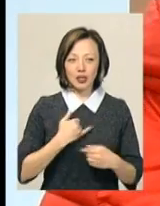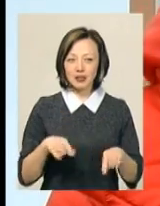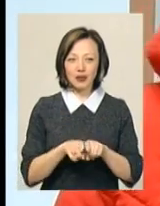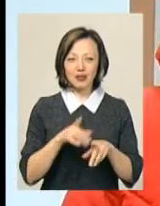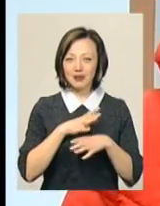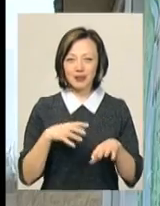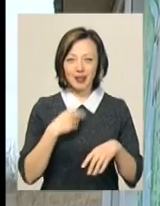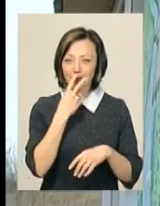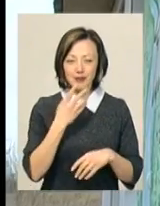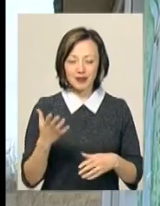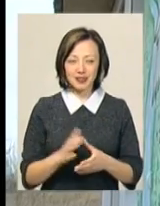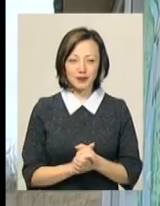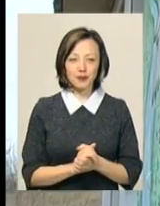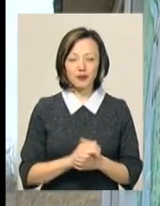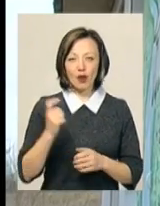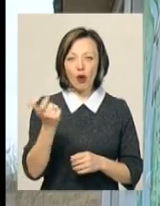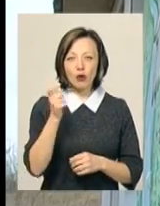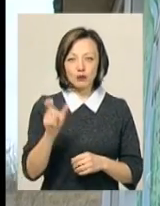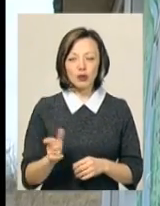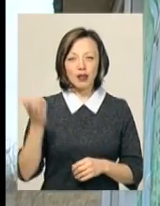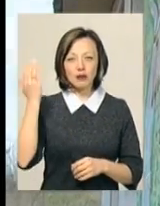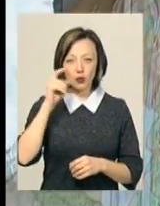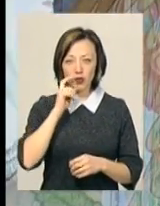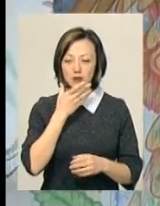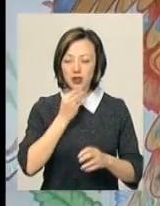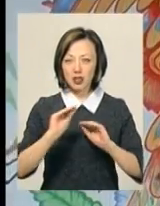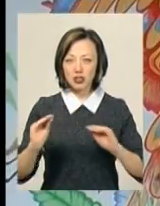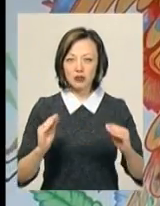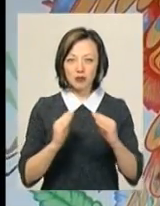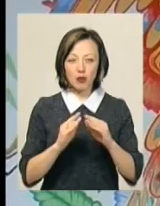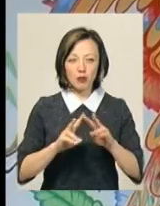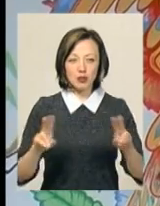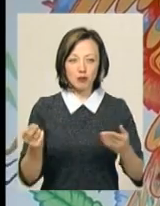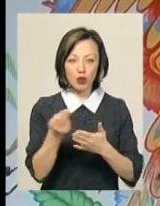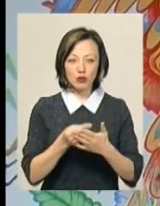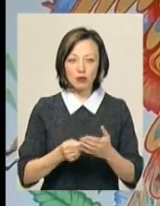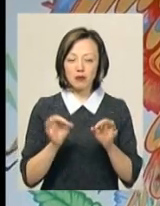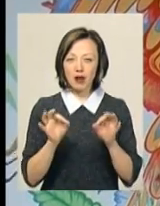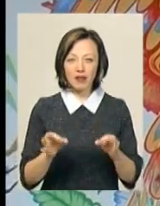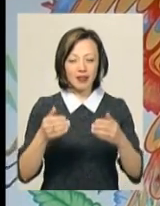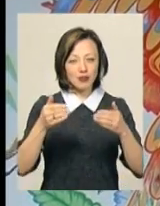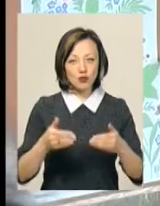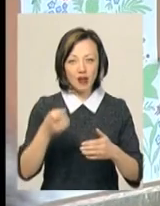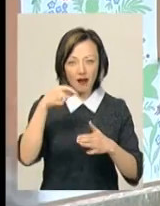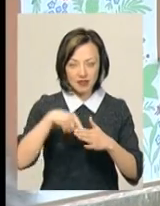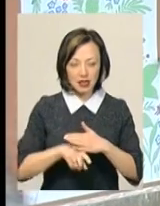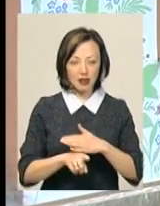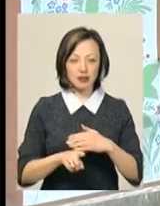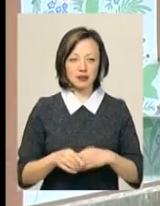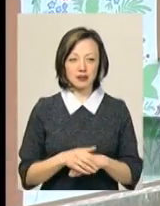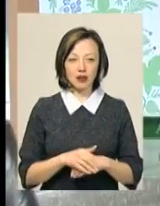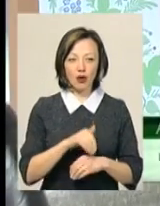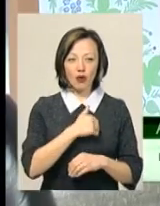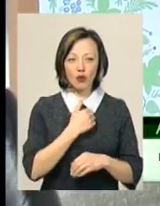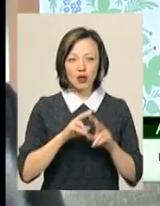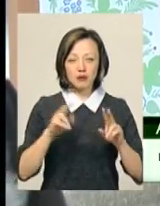я не бачила. Господар каже, вдавнину українці прикрашали свої оселі подібними оздобами, щоправда, не ззовні, а всередині. Хочу її під